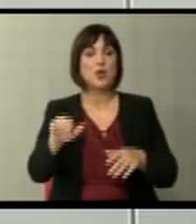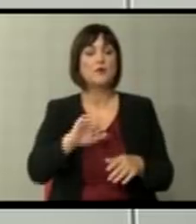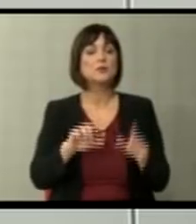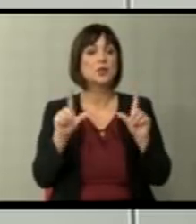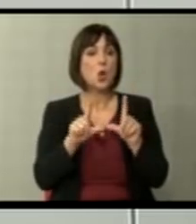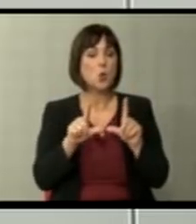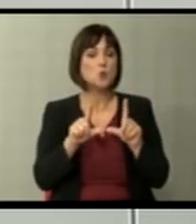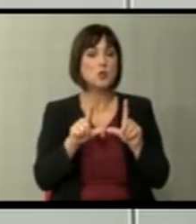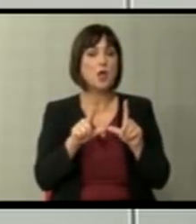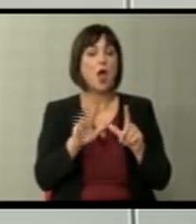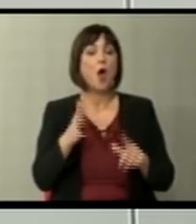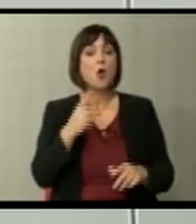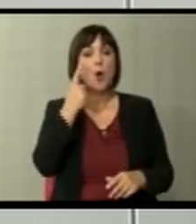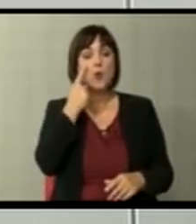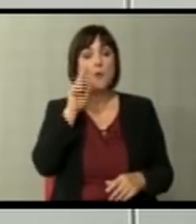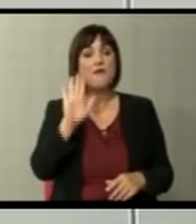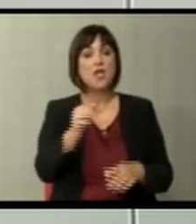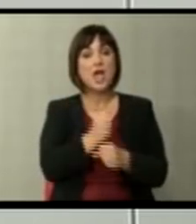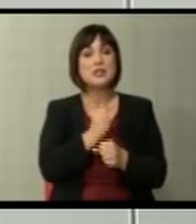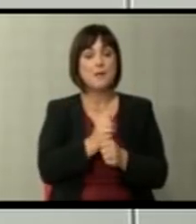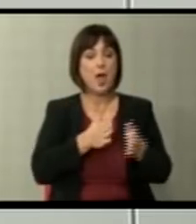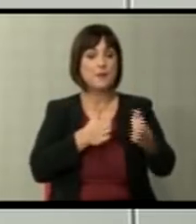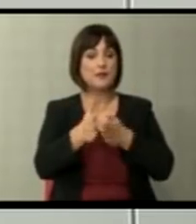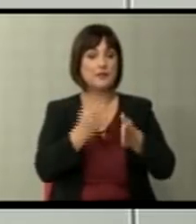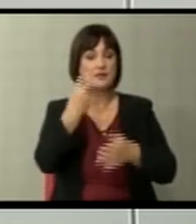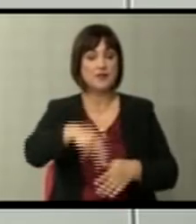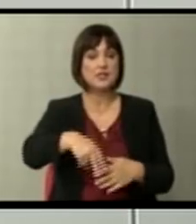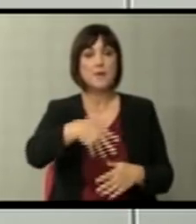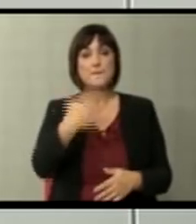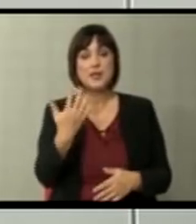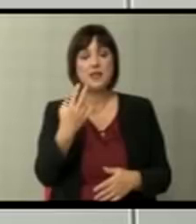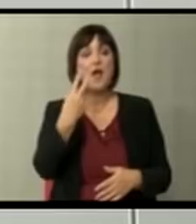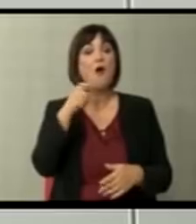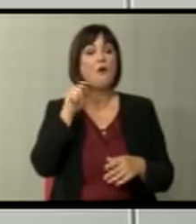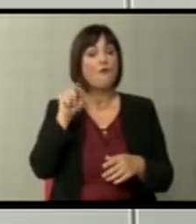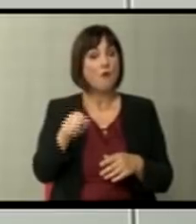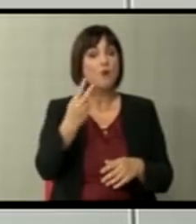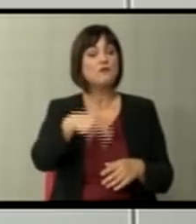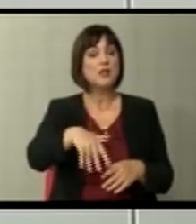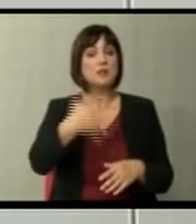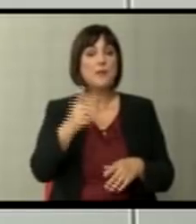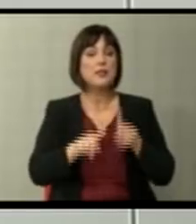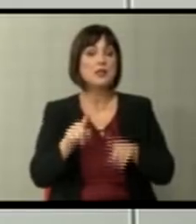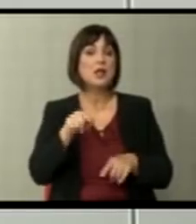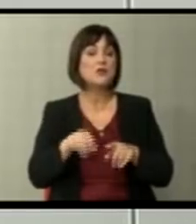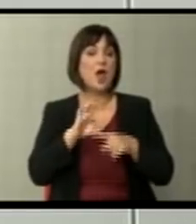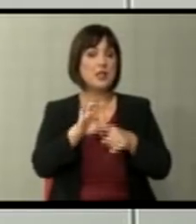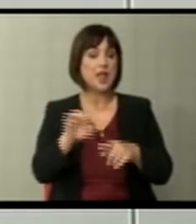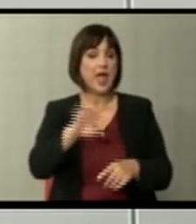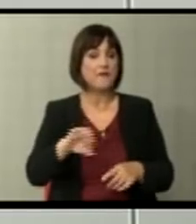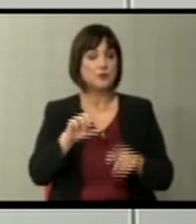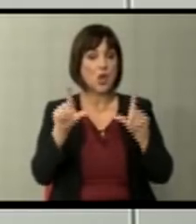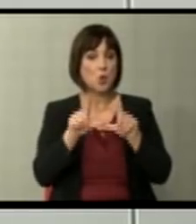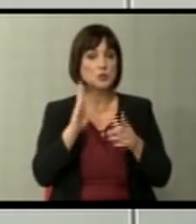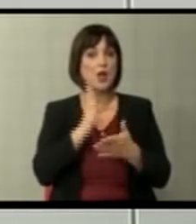Тунија. Значи, кога се обидувате вие да правите паралелас од 2005, од 2005 некуронисаниот лидер на Европа, на